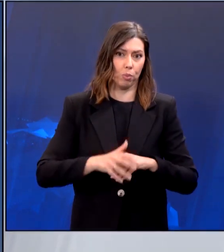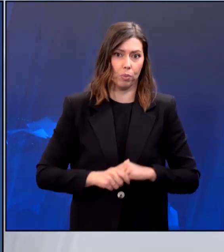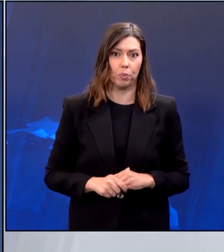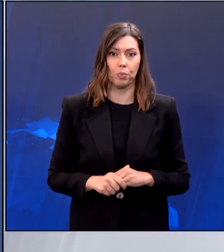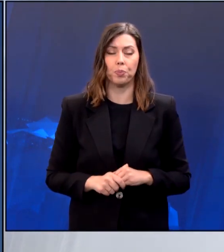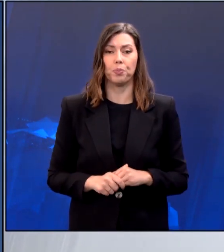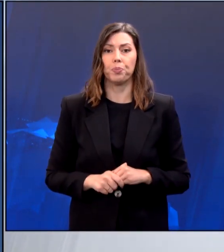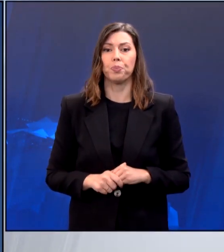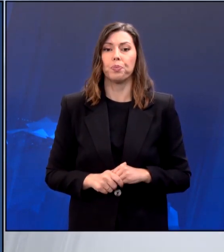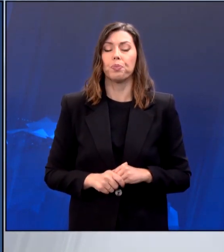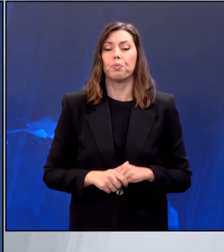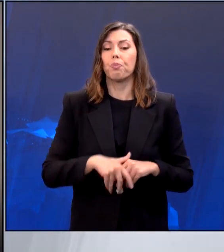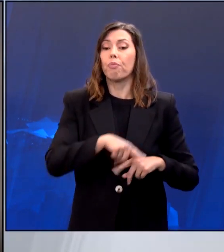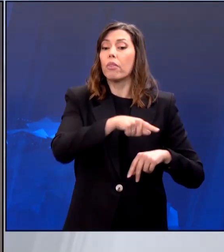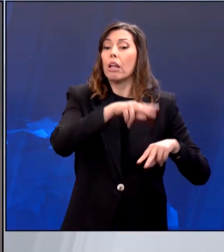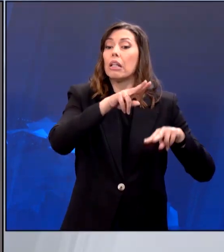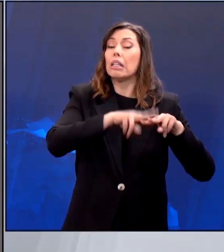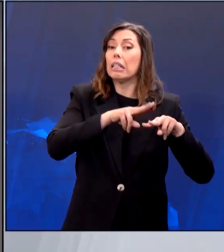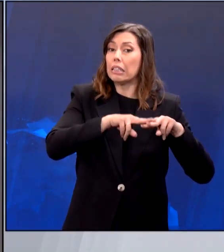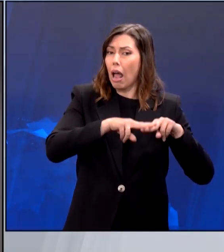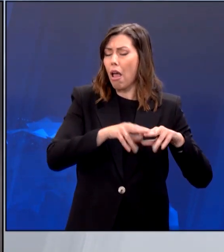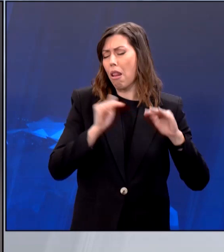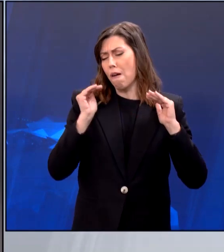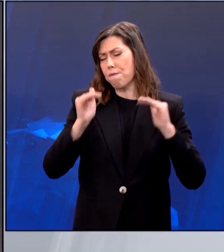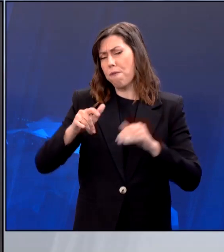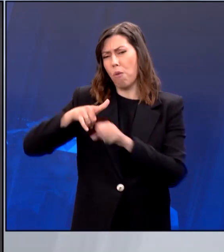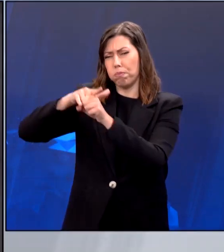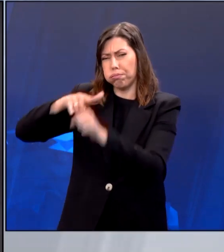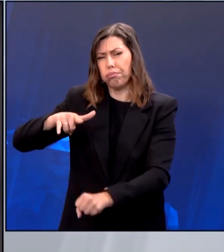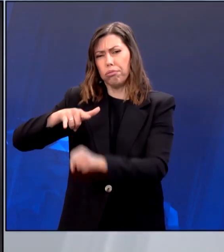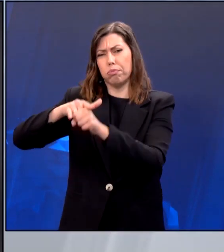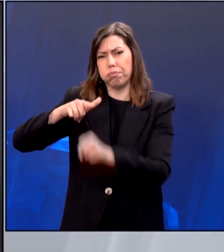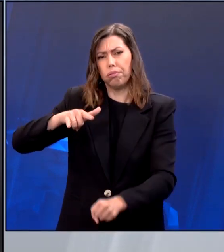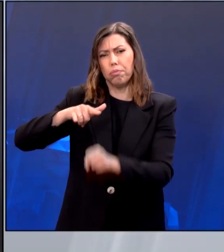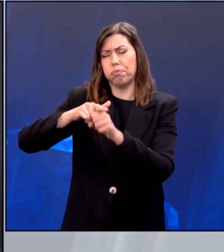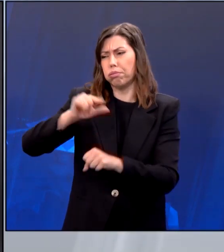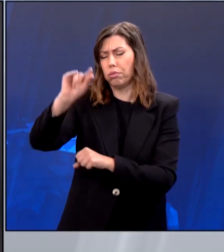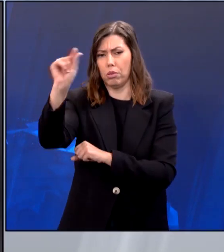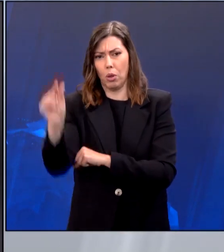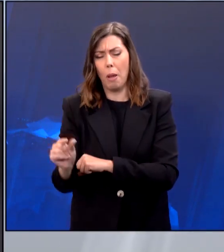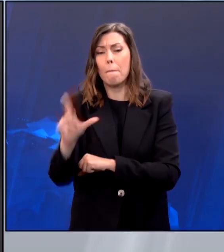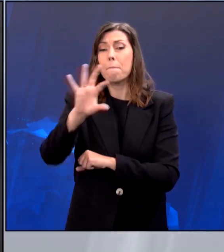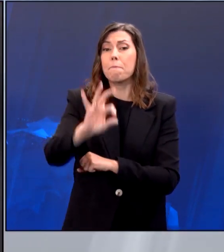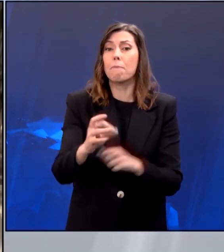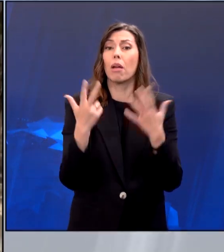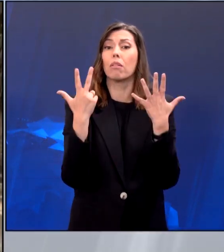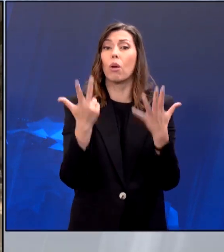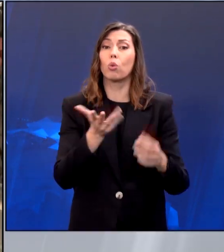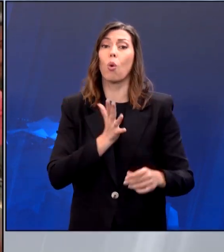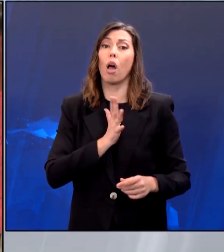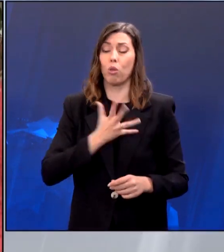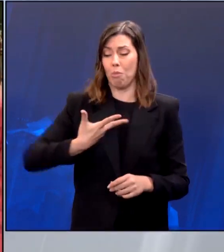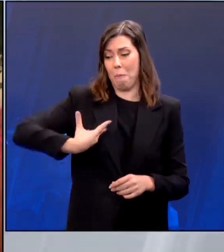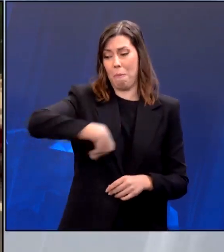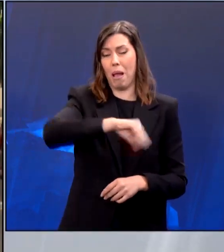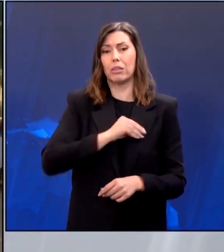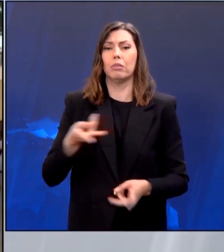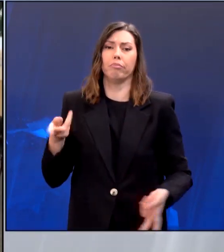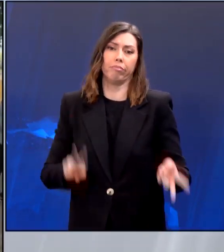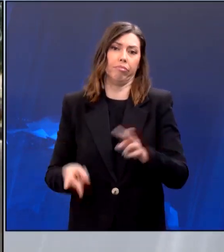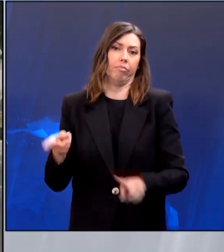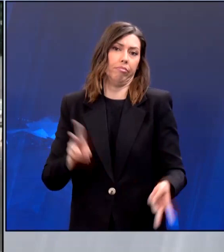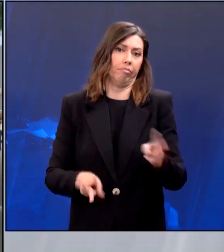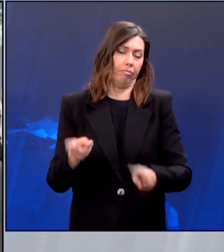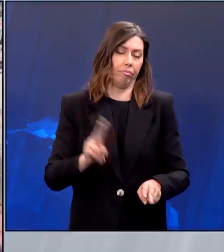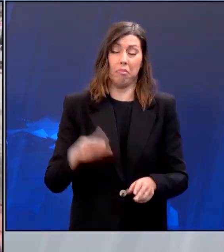Εν τω μεταξύ το Ισραήλ εξακολουθεί να σφυροκοπά τη Λωρίδα με τουλάχιστον 58 Παλαιστίνοι να έχουν χάσει τη ζωή τους τις τελευταίες